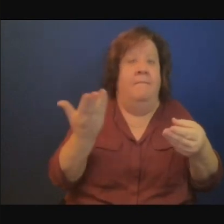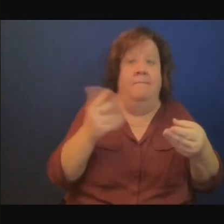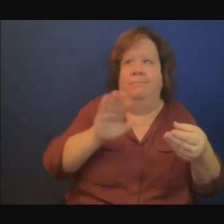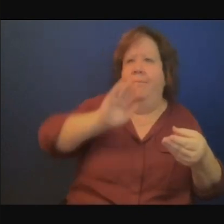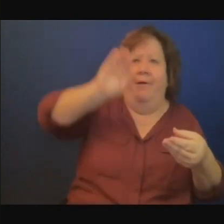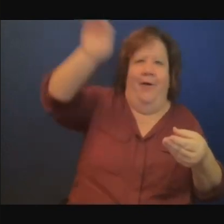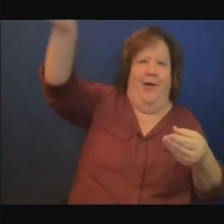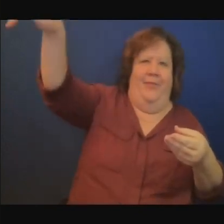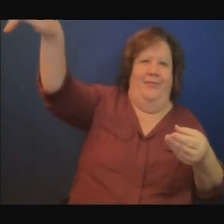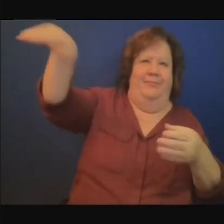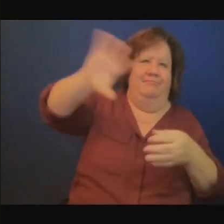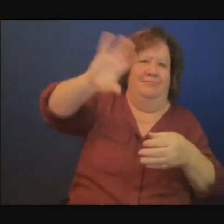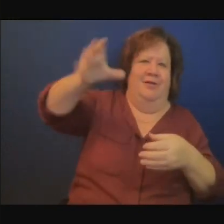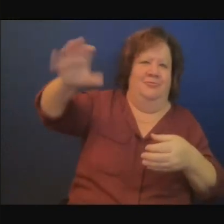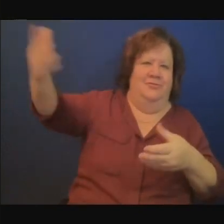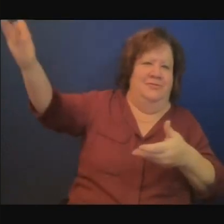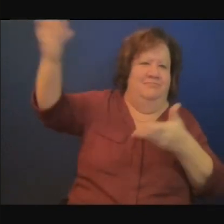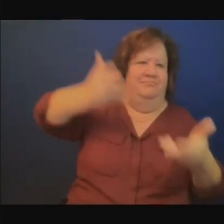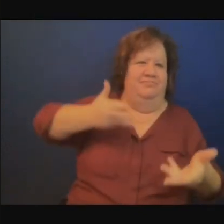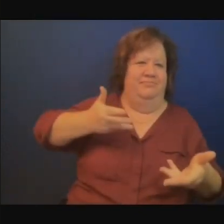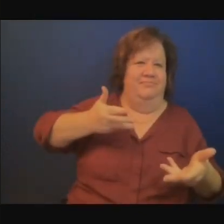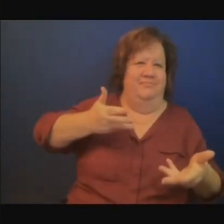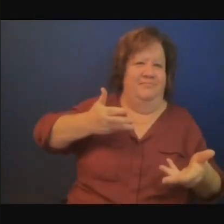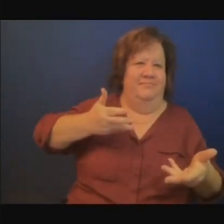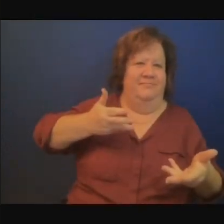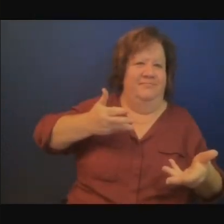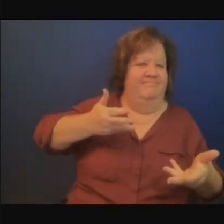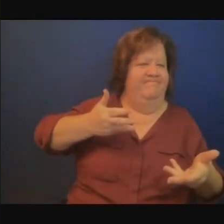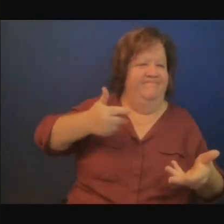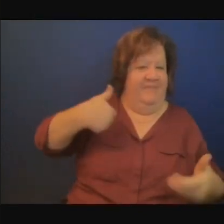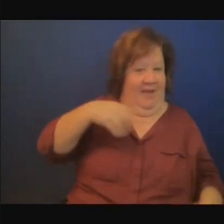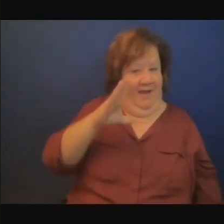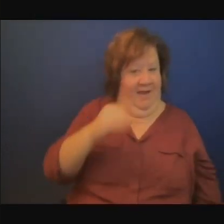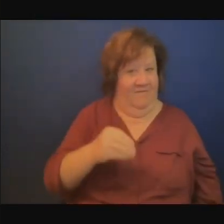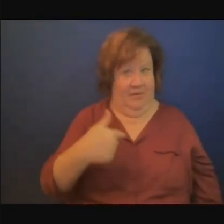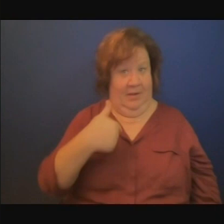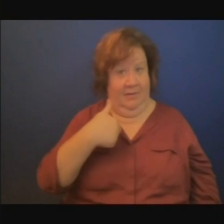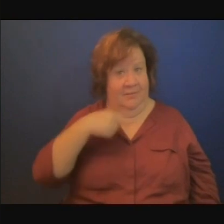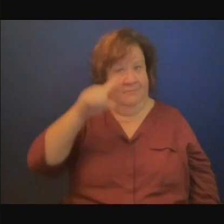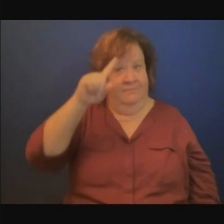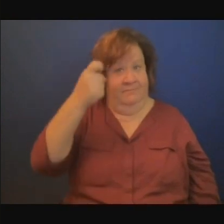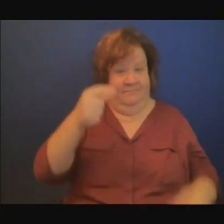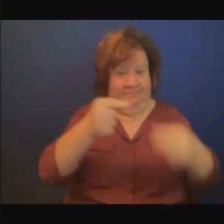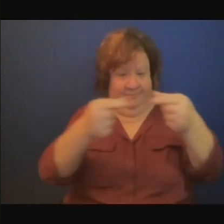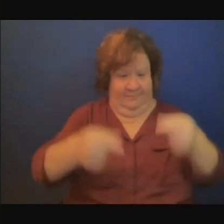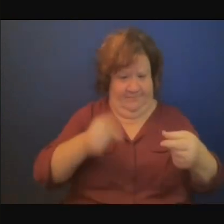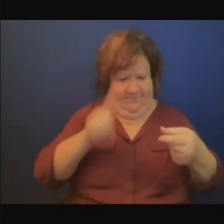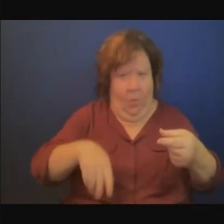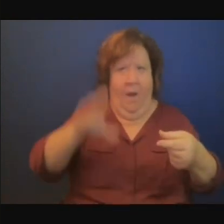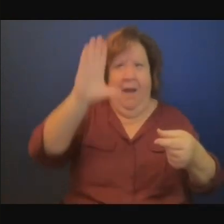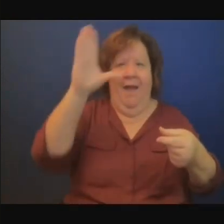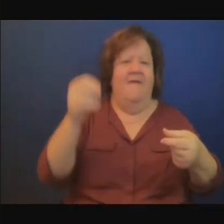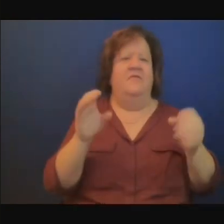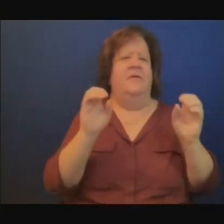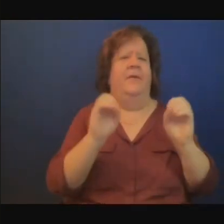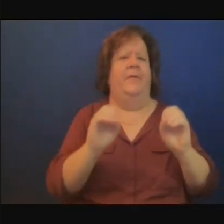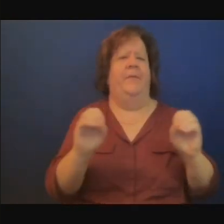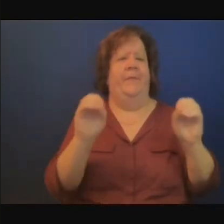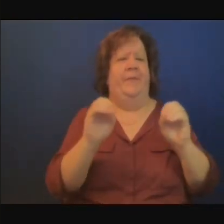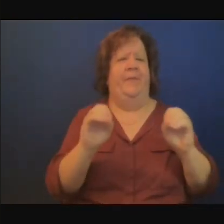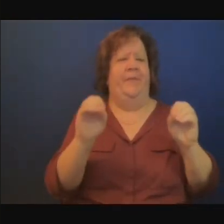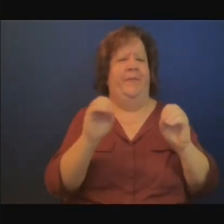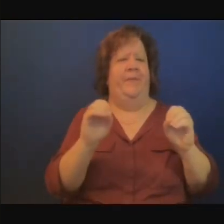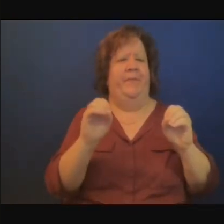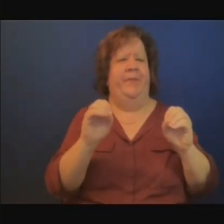qu'ils envoient dans nos pays et en fin de compte on décourage nos populations à utiliser l'énergie renouvelable parce que c'est de